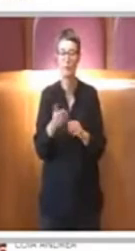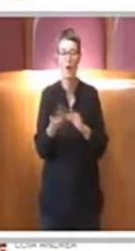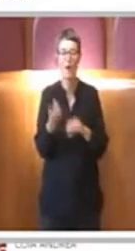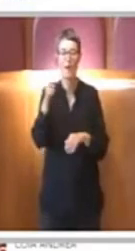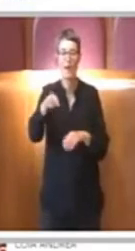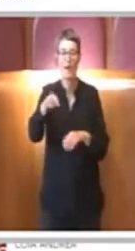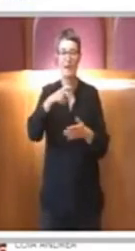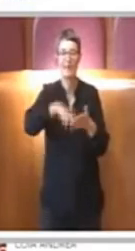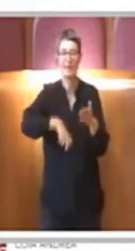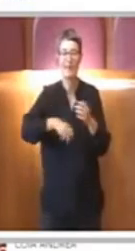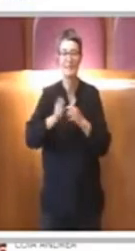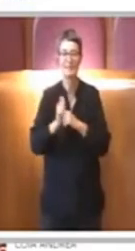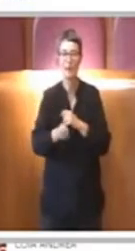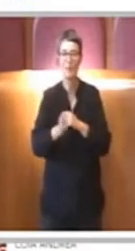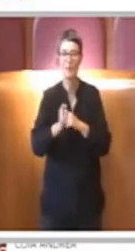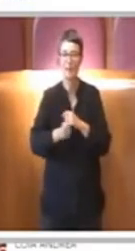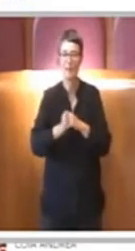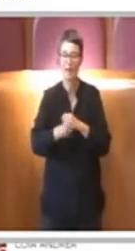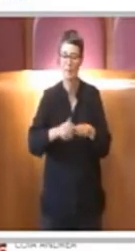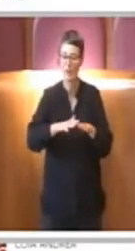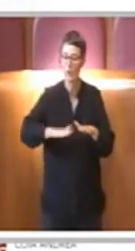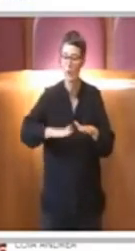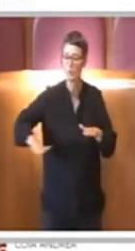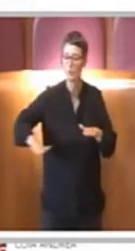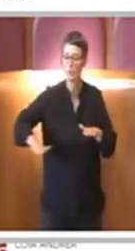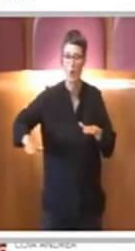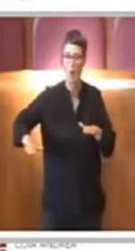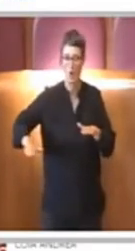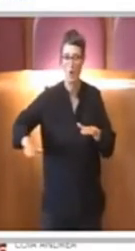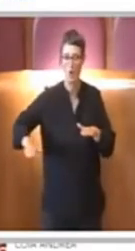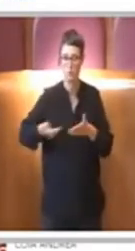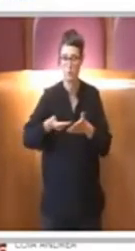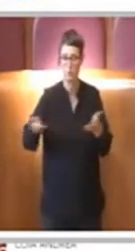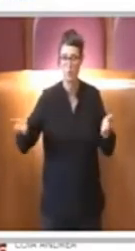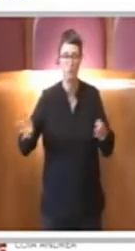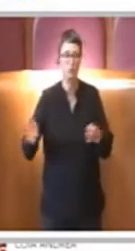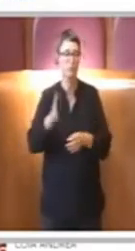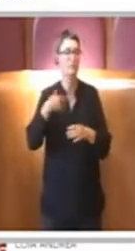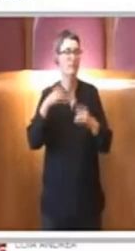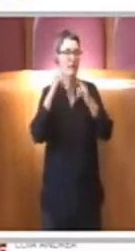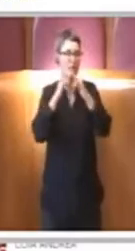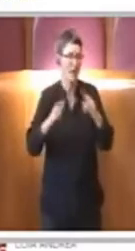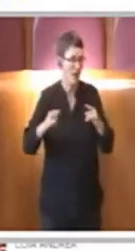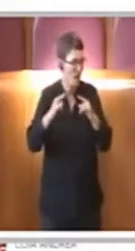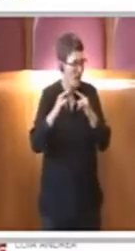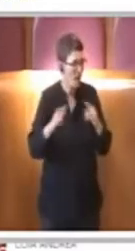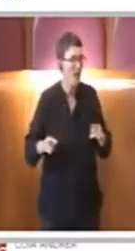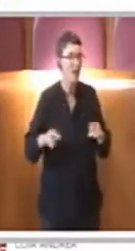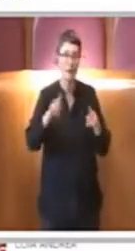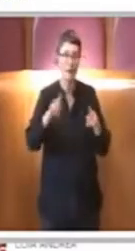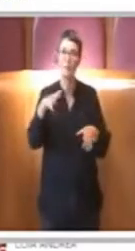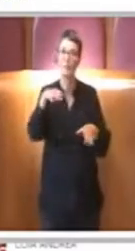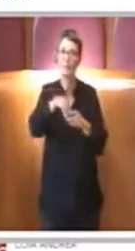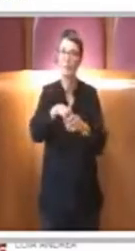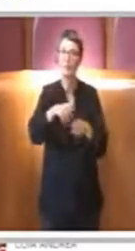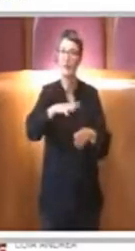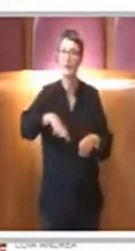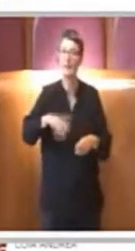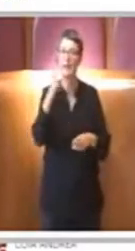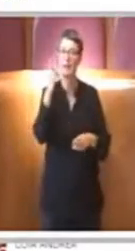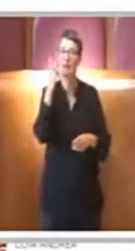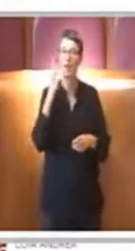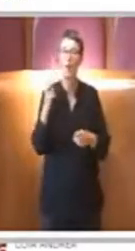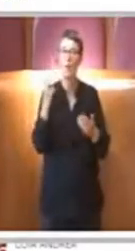promozionali e manifestazioni straordinarie di libri anche nei parchi pubblici di Roma Capitale ed è un provvedimento, anche